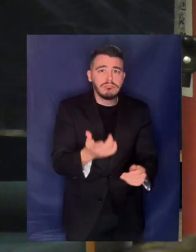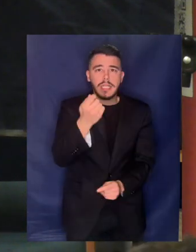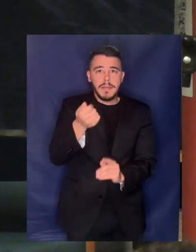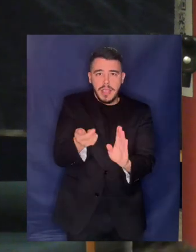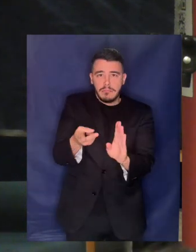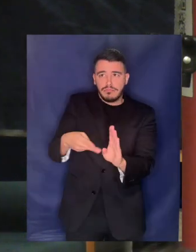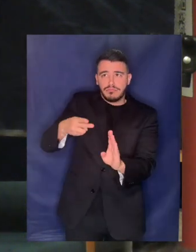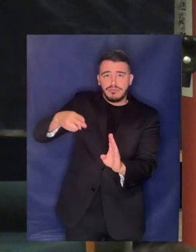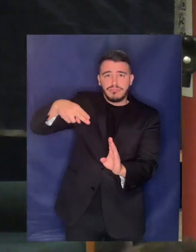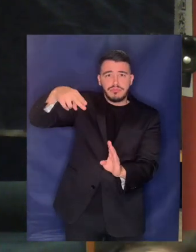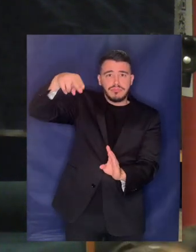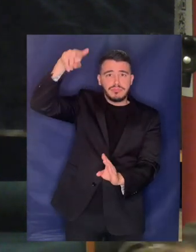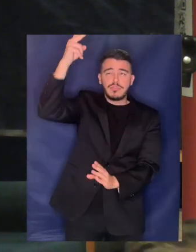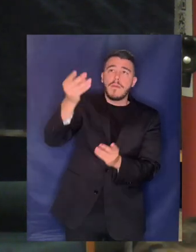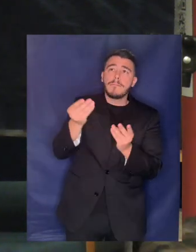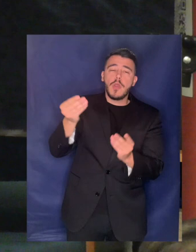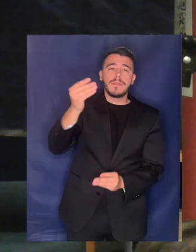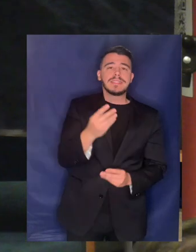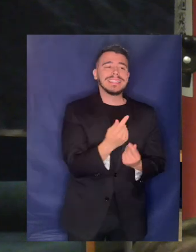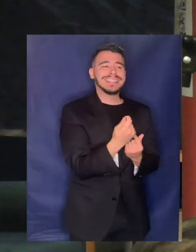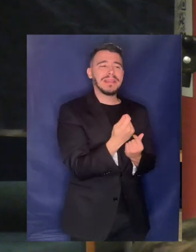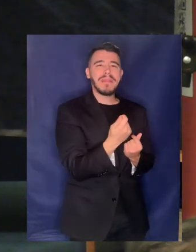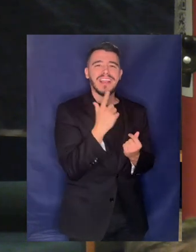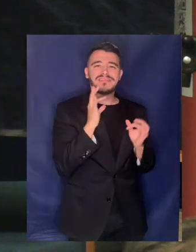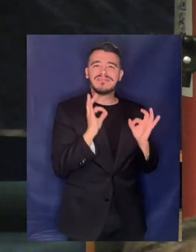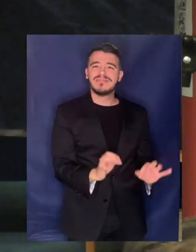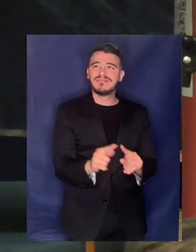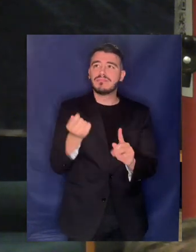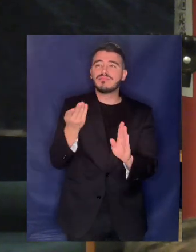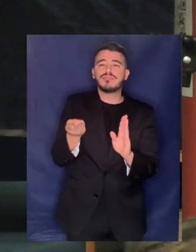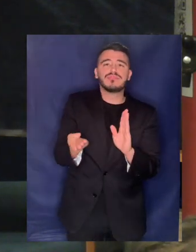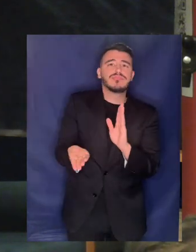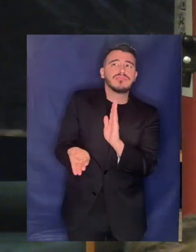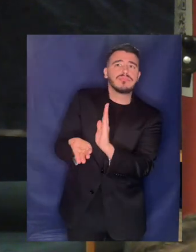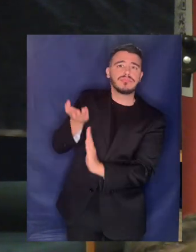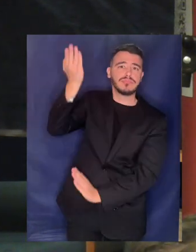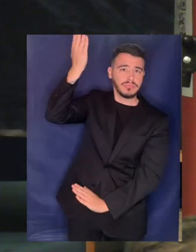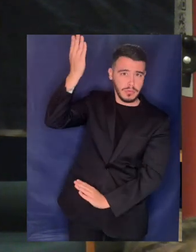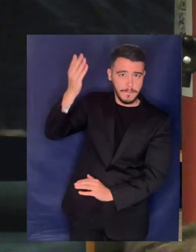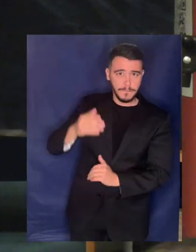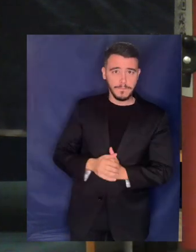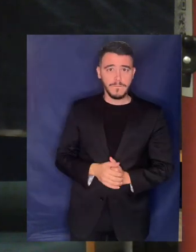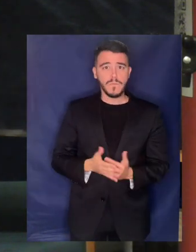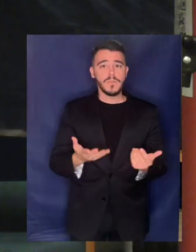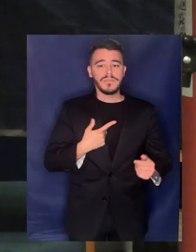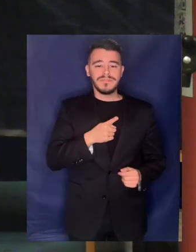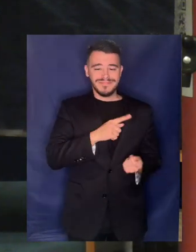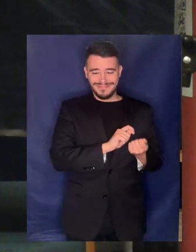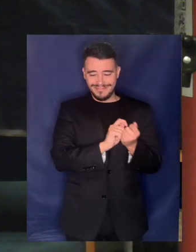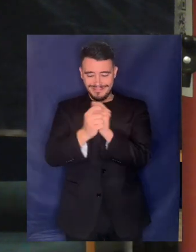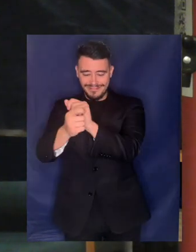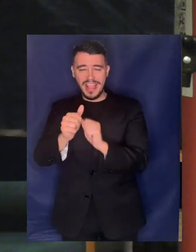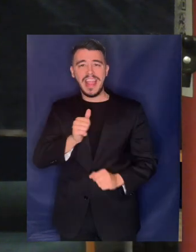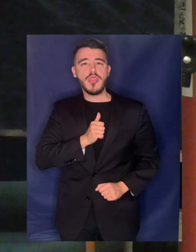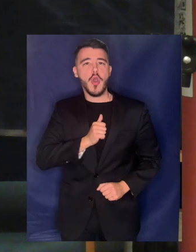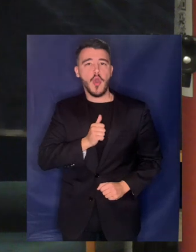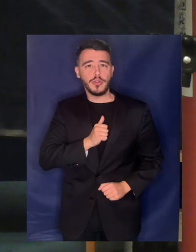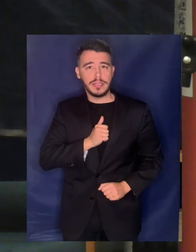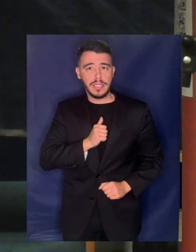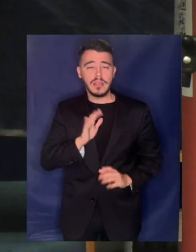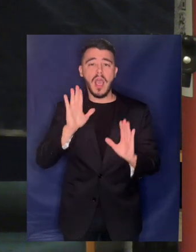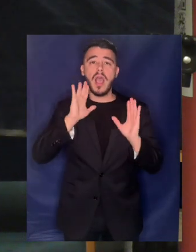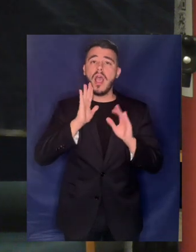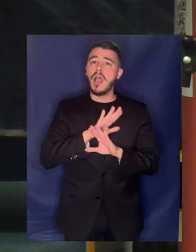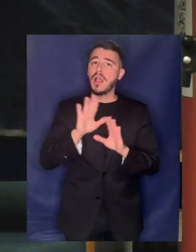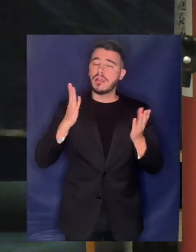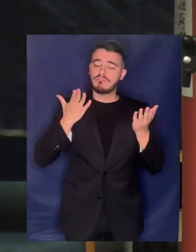υψηλότερη του πληθωρισμού και δυσανάλογη με άλλες χώρες Μετά την αποειδιωτικοποίηση τα έξοδα συντήρησης καλύπτονται πλέον από